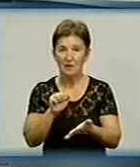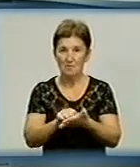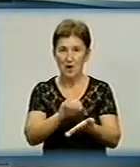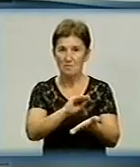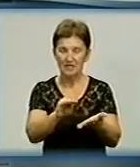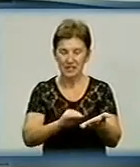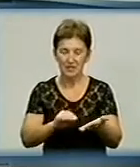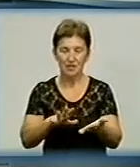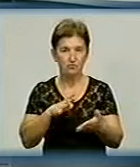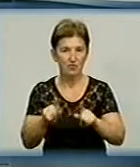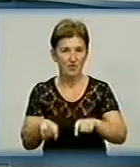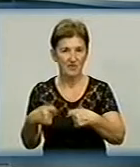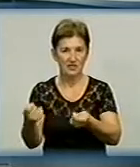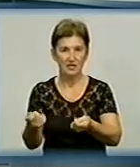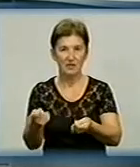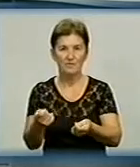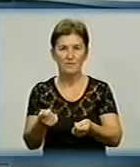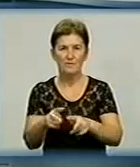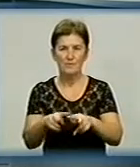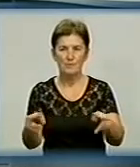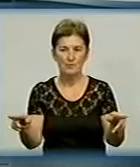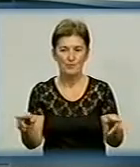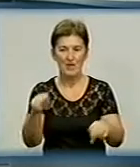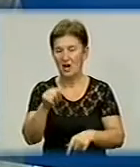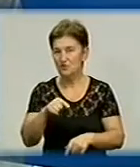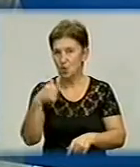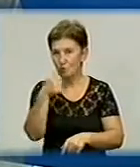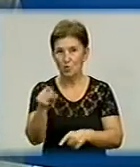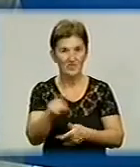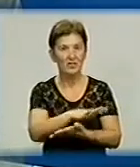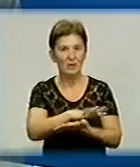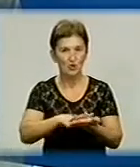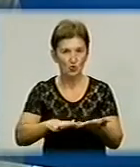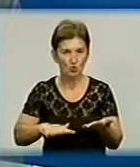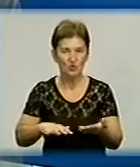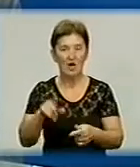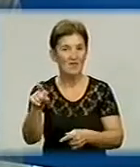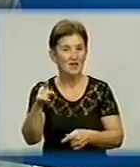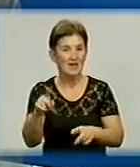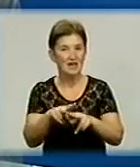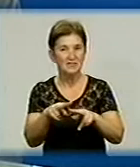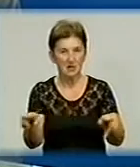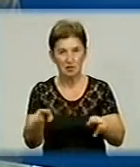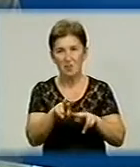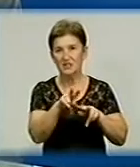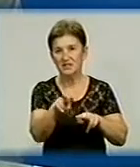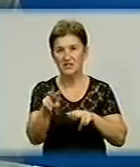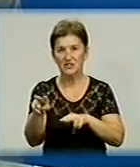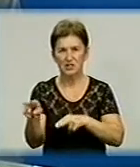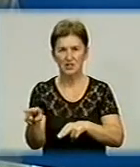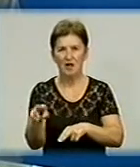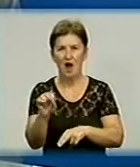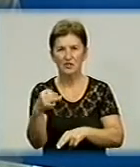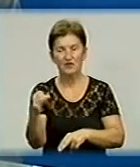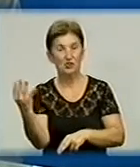були видані в цьому році в монографії спільній, а в цьому році вони продовжують цю традицію. Зокрема, досліджували Андрійовку 4 та